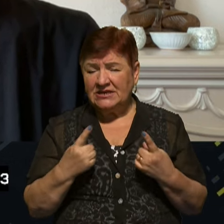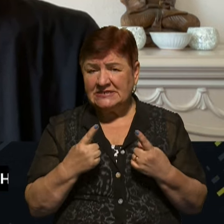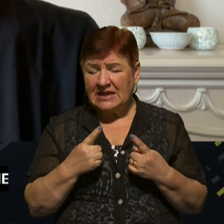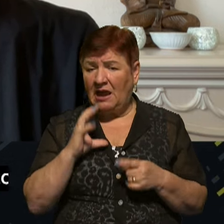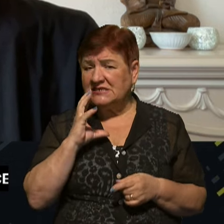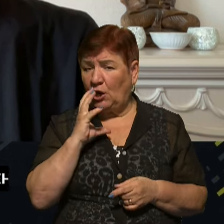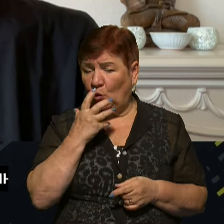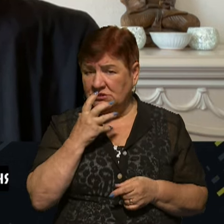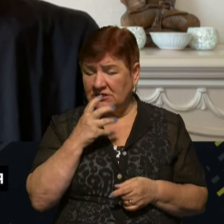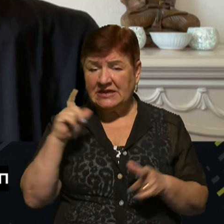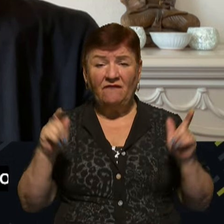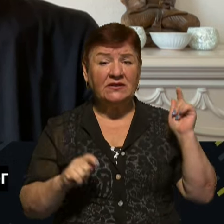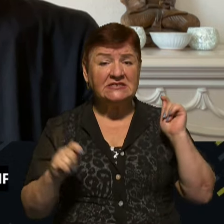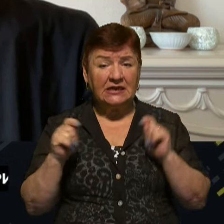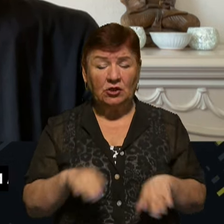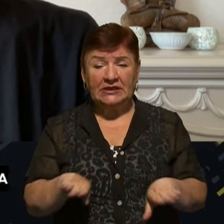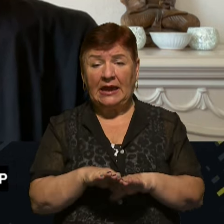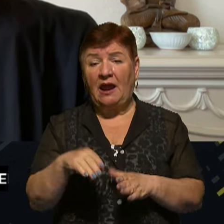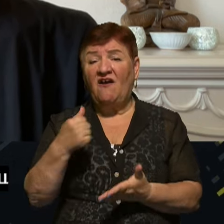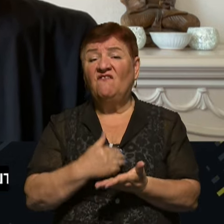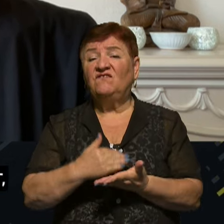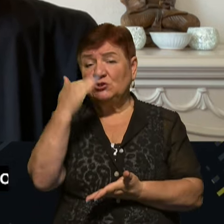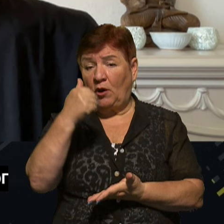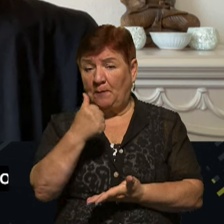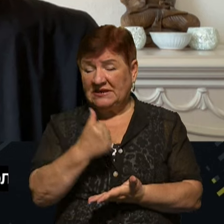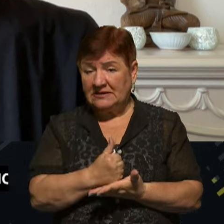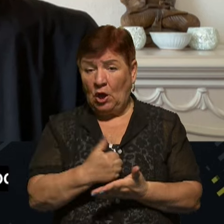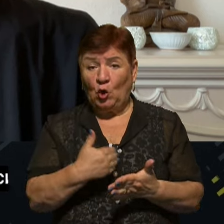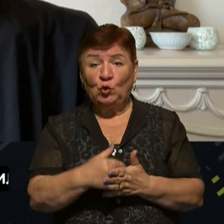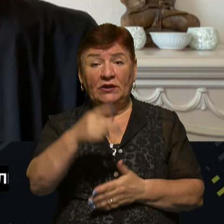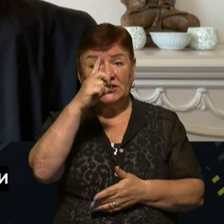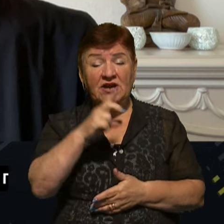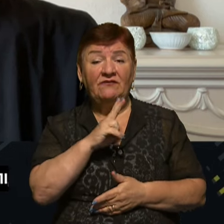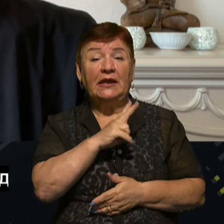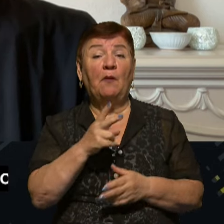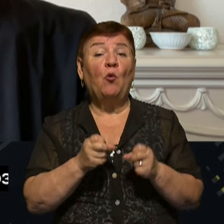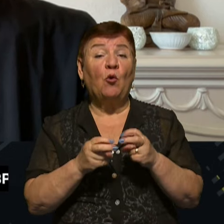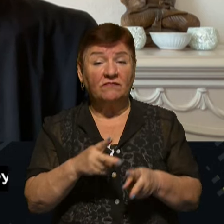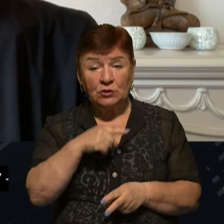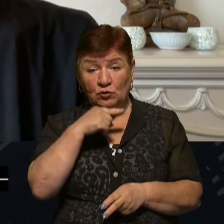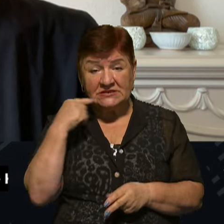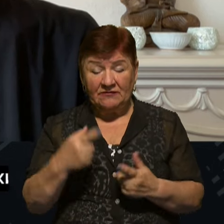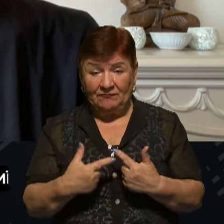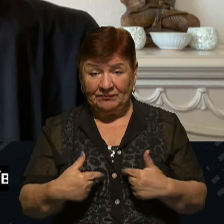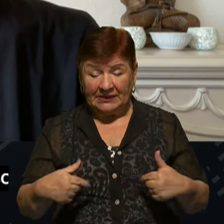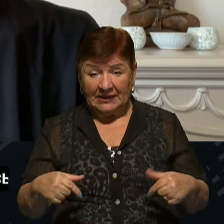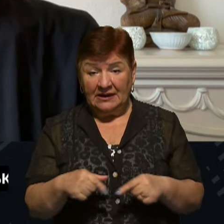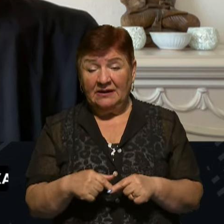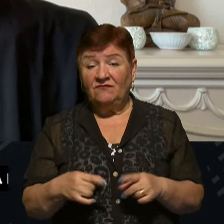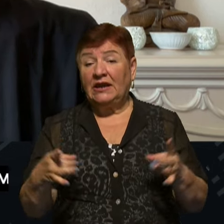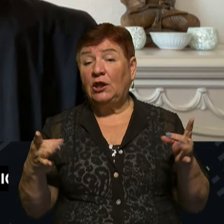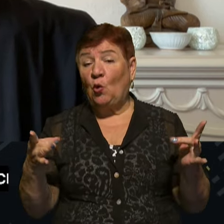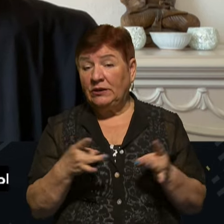серйозною. візити високопоставлених представників до держав, яким загрожує РФ і КНР в регіоні, вони